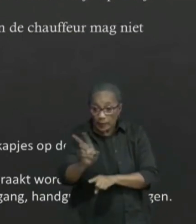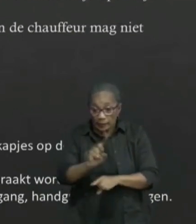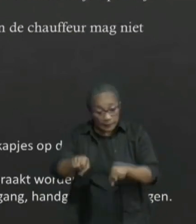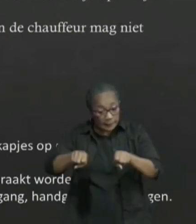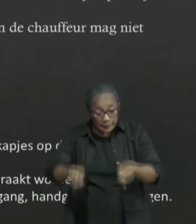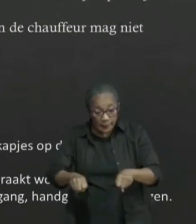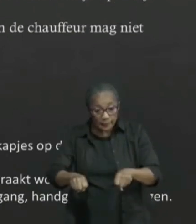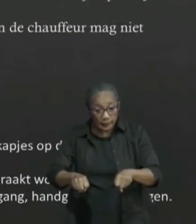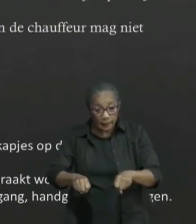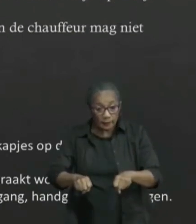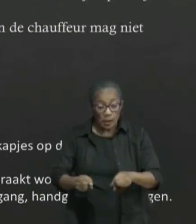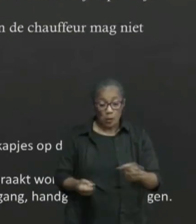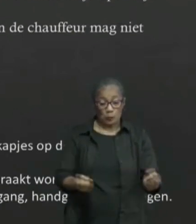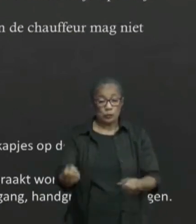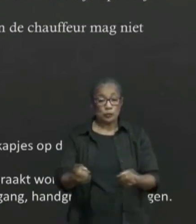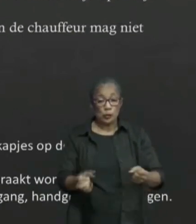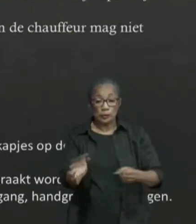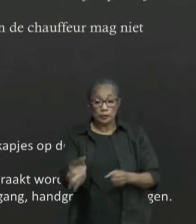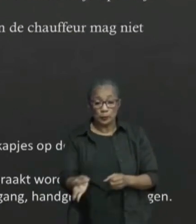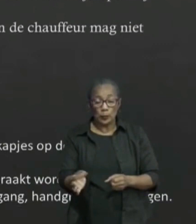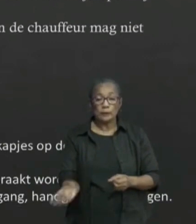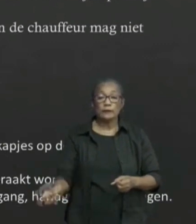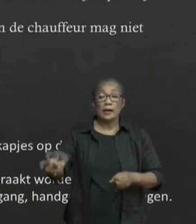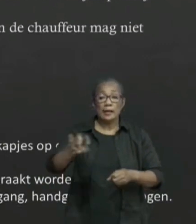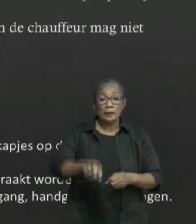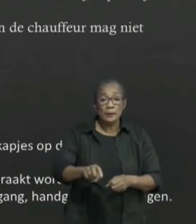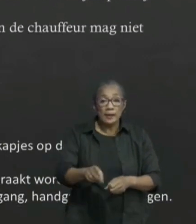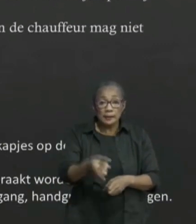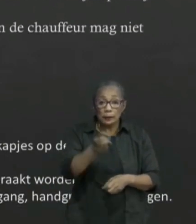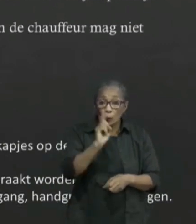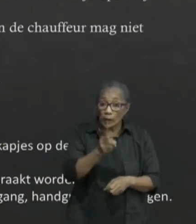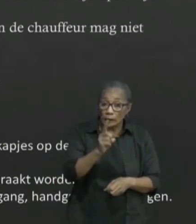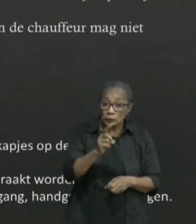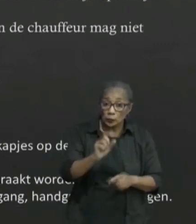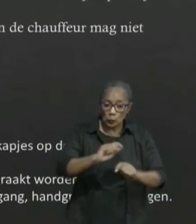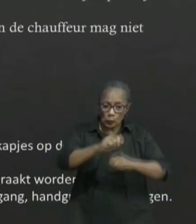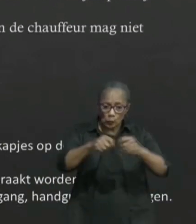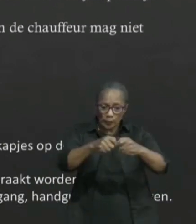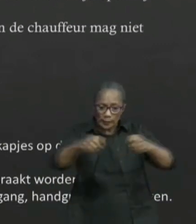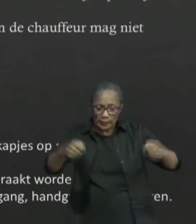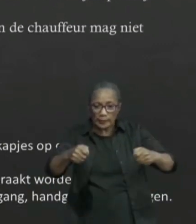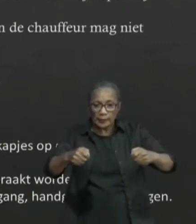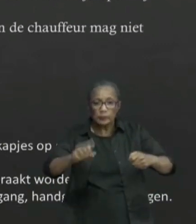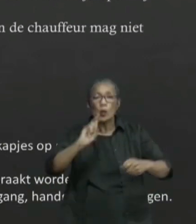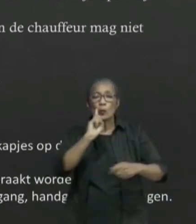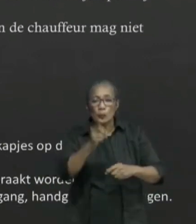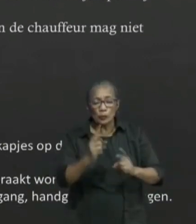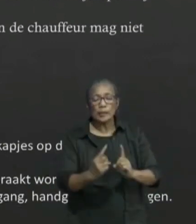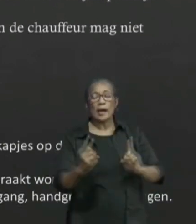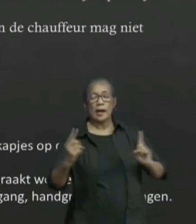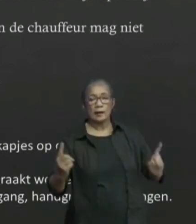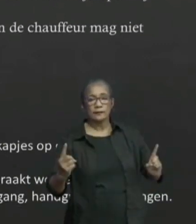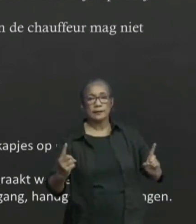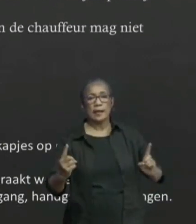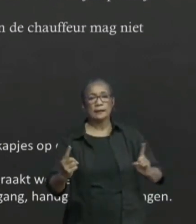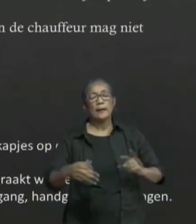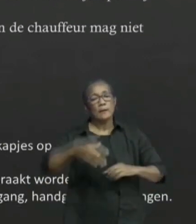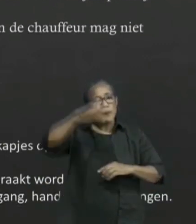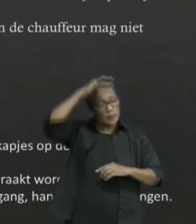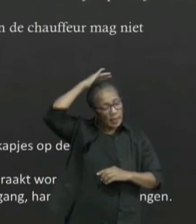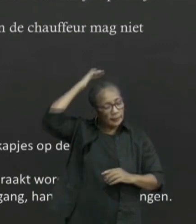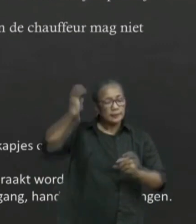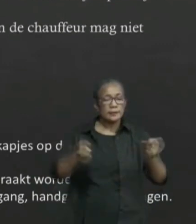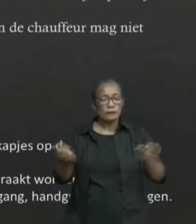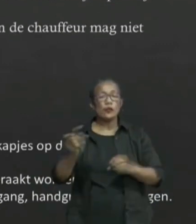de bestuurdersplek af van het passagiersgedeelte met een waarschuwingslid, zodanig dat de afstand met de chauffeur 1,5 meter